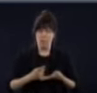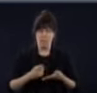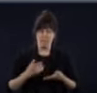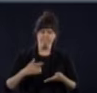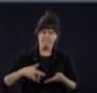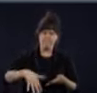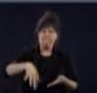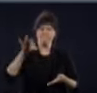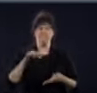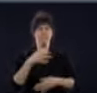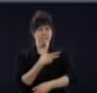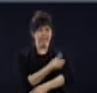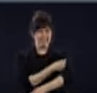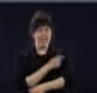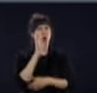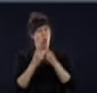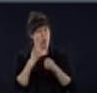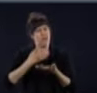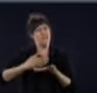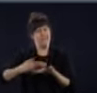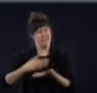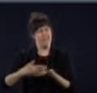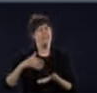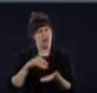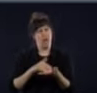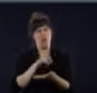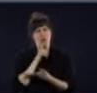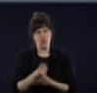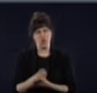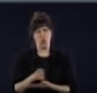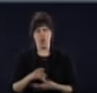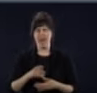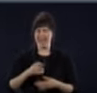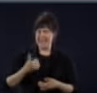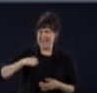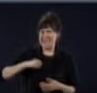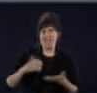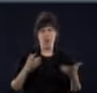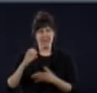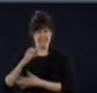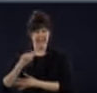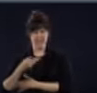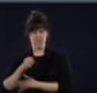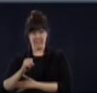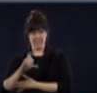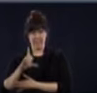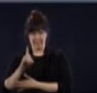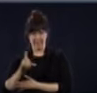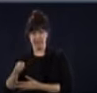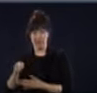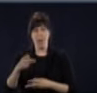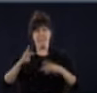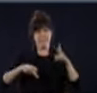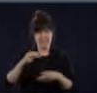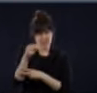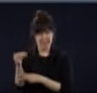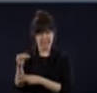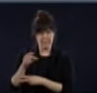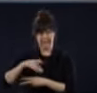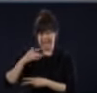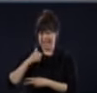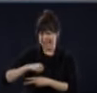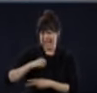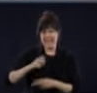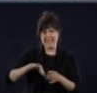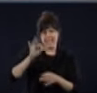en CHSLD parce qu'on veut qu y ait des alternatives, sincèrement, là, pour ces personnes-là. Maintenant, au tour de Mathieu Dion, Radio-Canada.